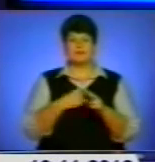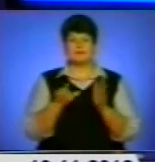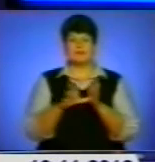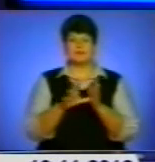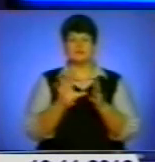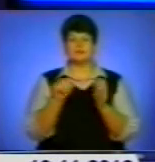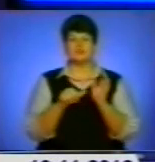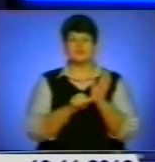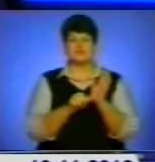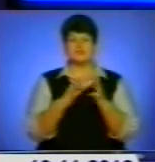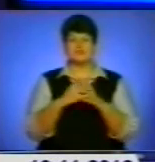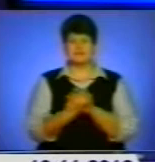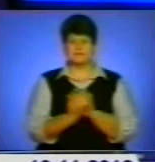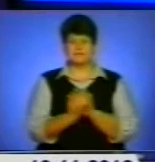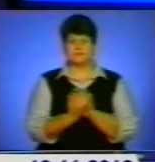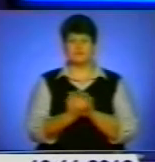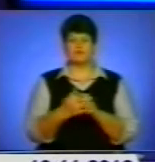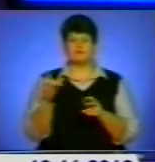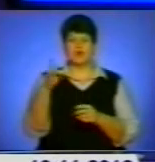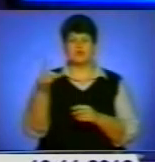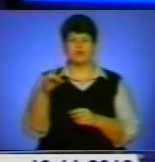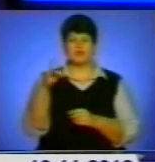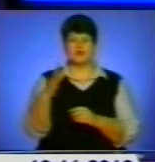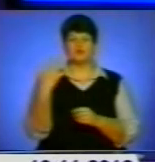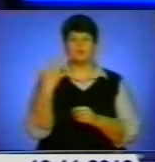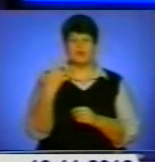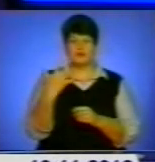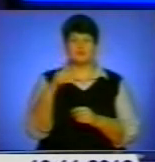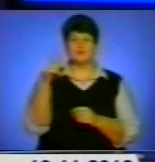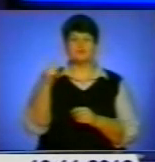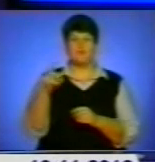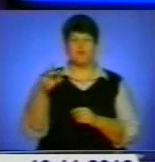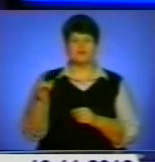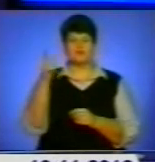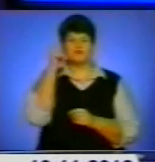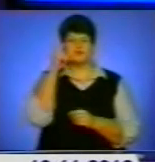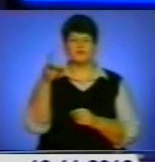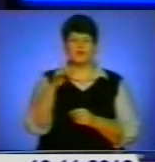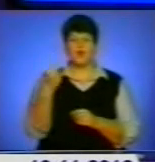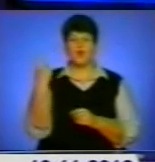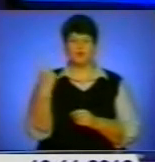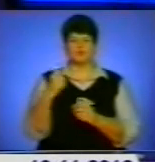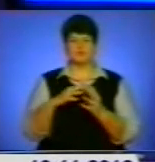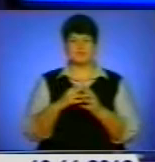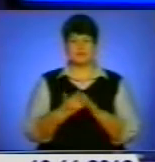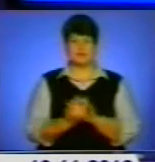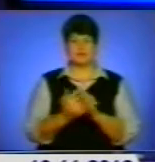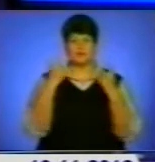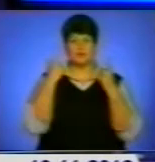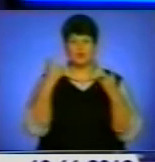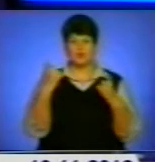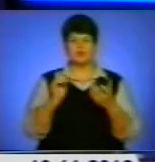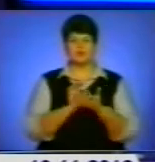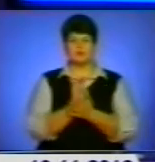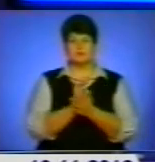Збараському та Козівському – по п'ять. У Зборівському, Теребовлянському і Чортківському районах по одному населеному пункту, інформує пресслужба